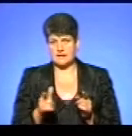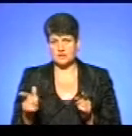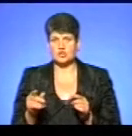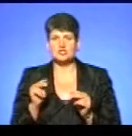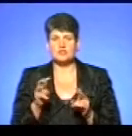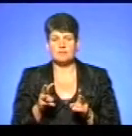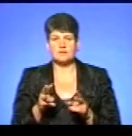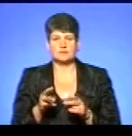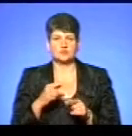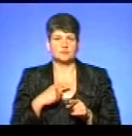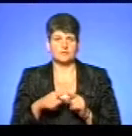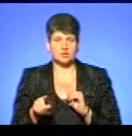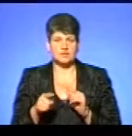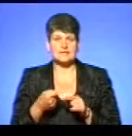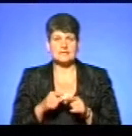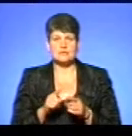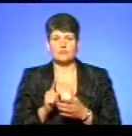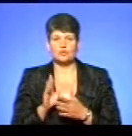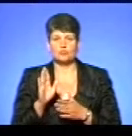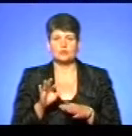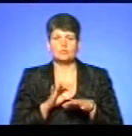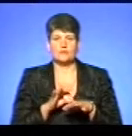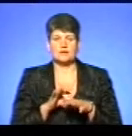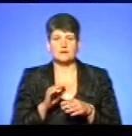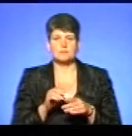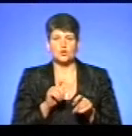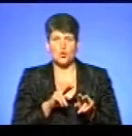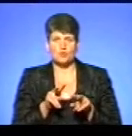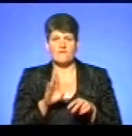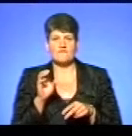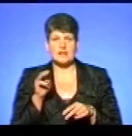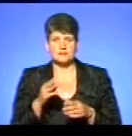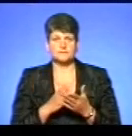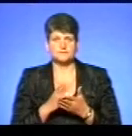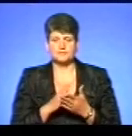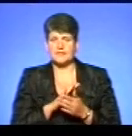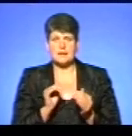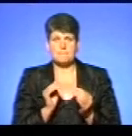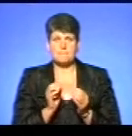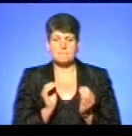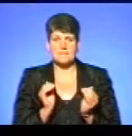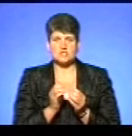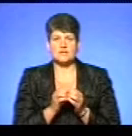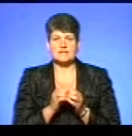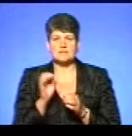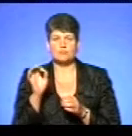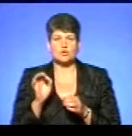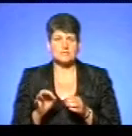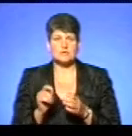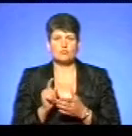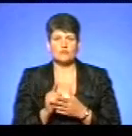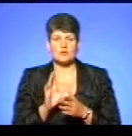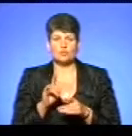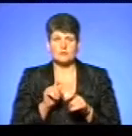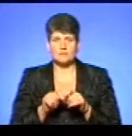раніше, скажімо так, це має бути проведено під контролем Державної ветеринарної служби, і не менше 10% тих свиней, які утримуються, має бути